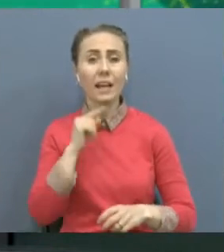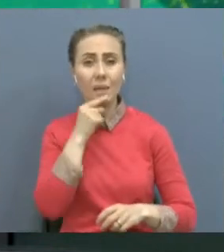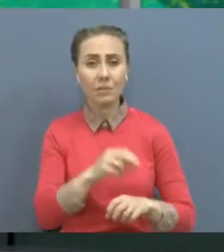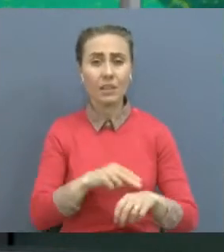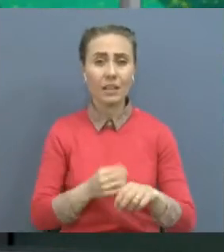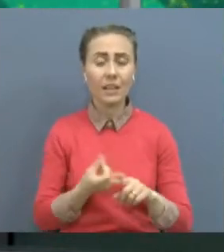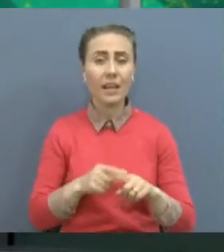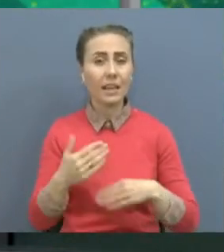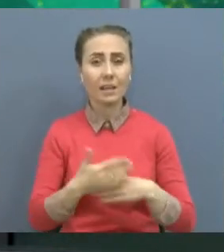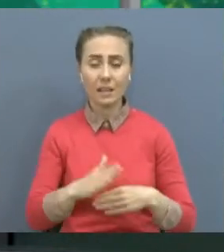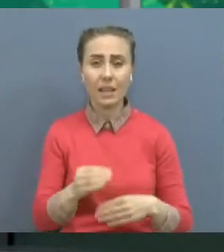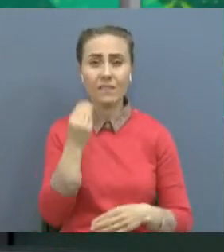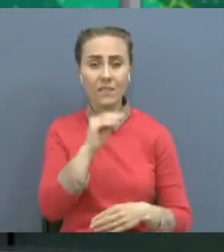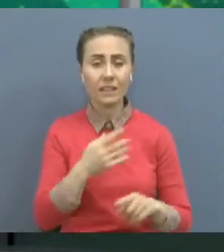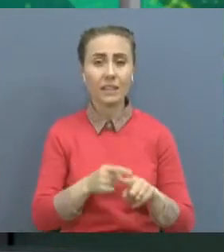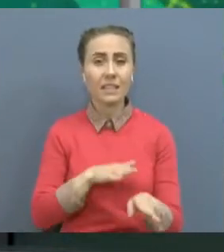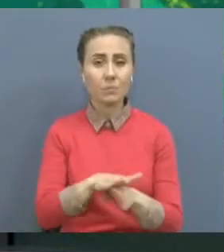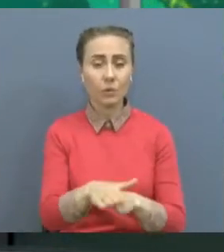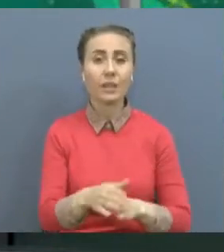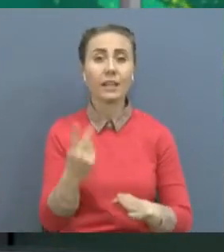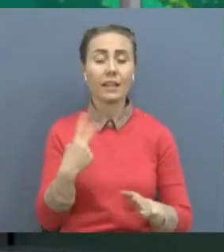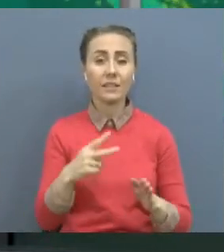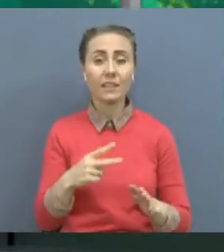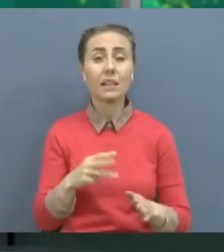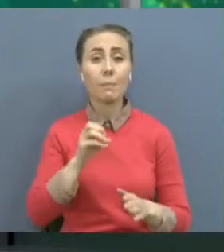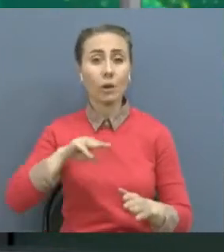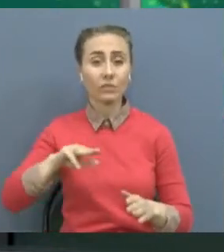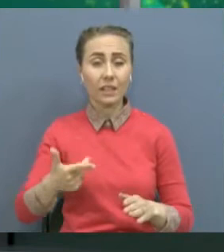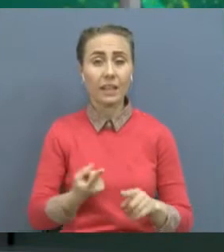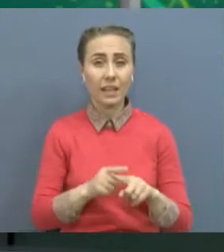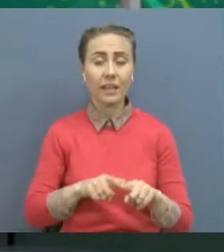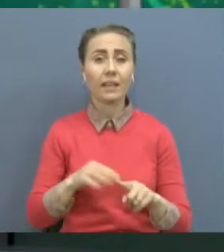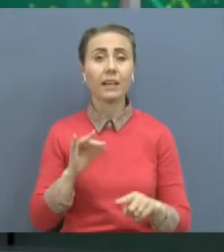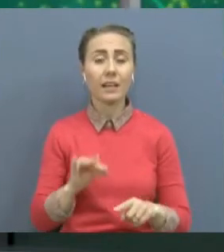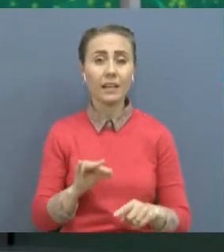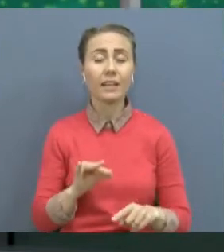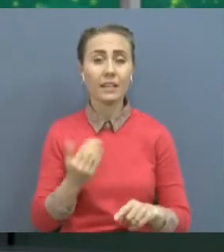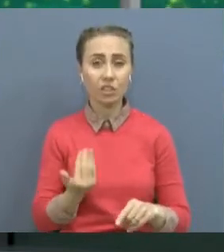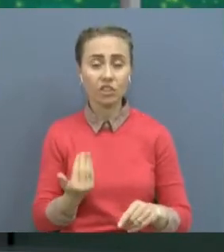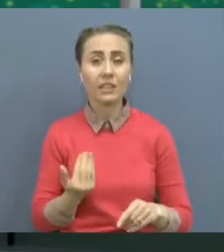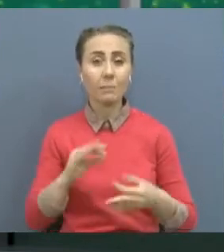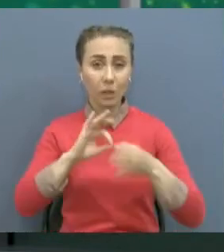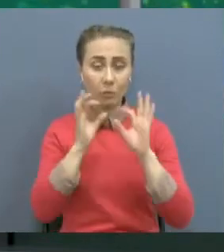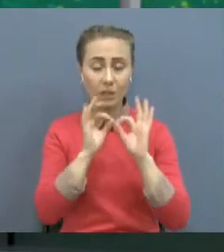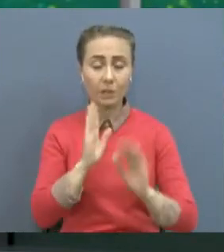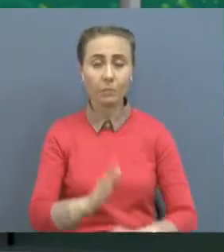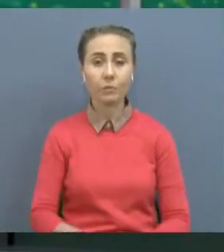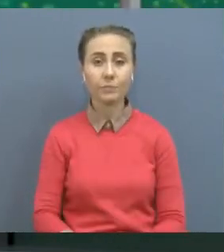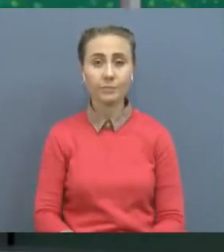миллион тенге көлеміндегі бюджет қаражатының тиімсіз егерліуіне жол бермеді. Тілшіміз ерді күлдәді бас қызы тарқатады.